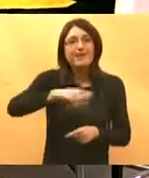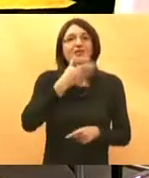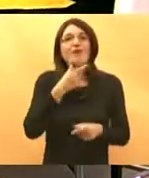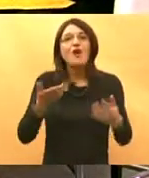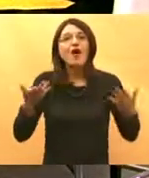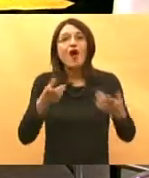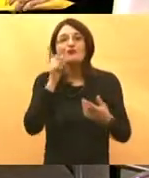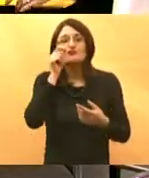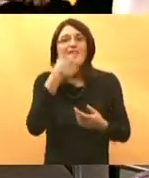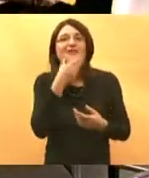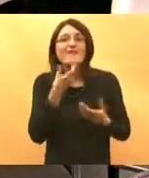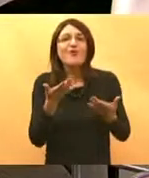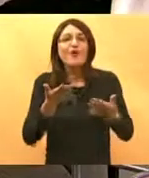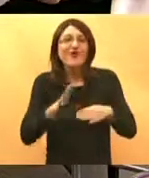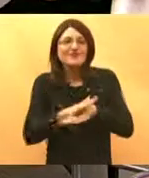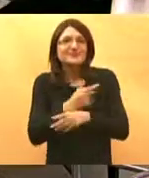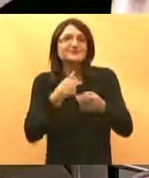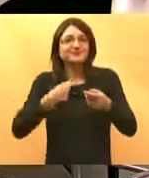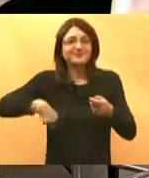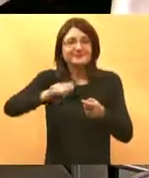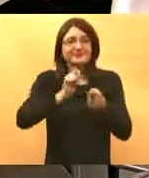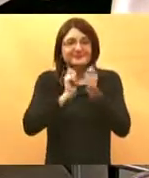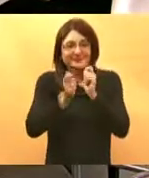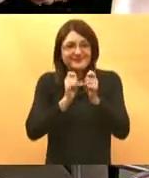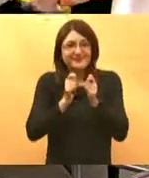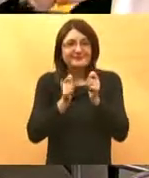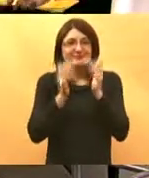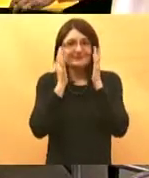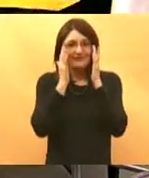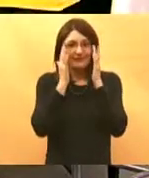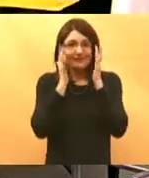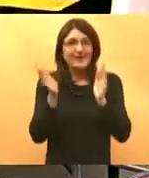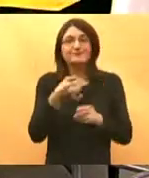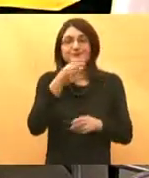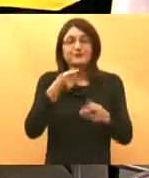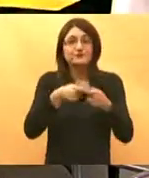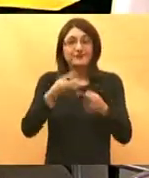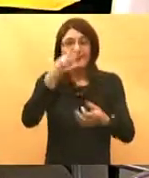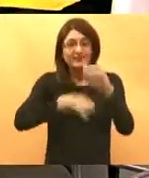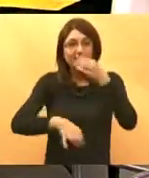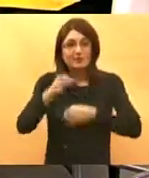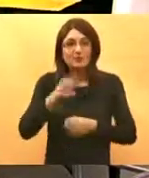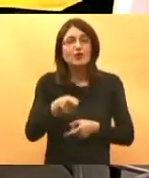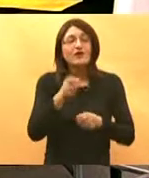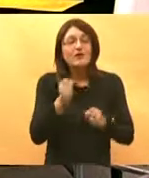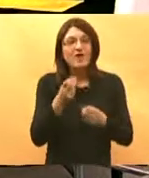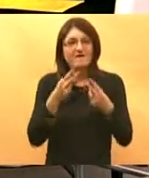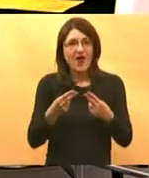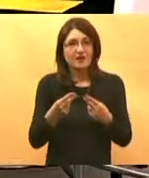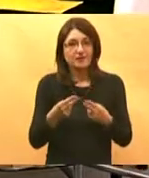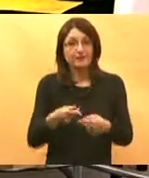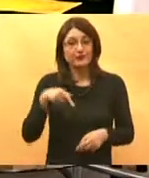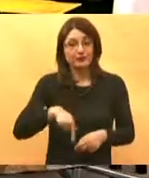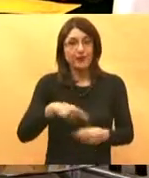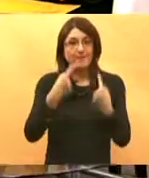jako stručno razumije se sjajno ali ajmo se vratiti na ljekove ljekove su meni jako važni znači kod